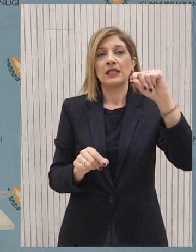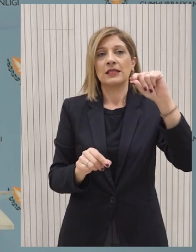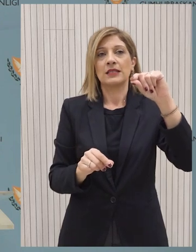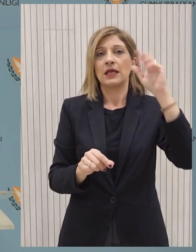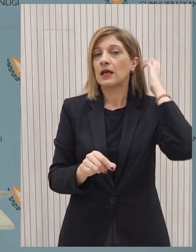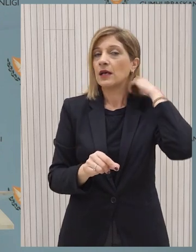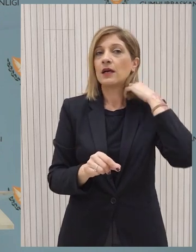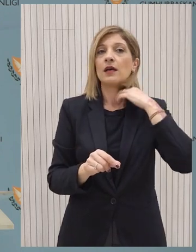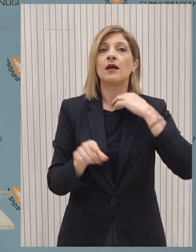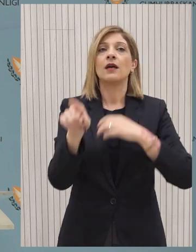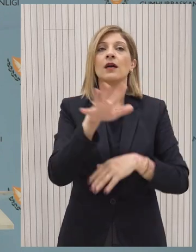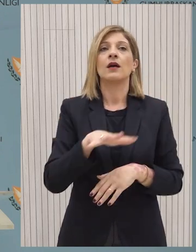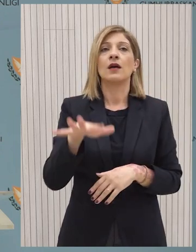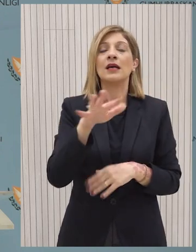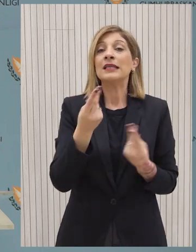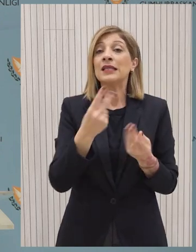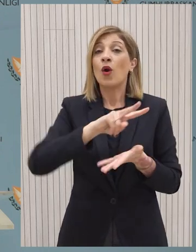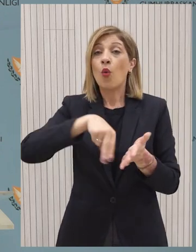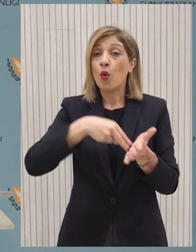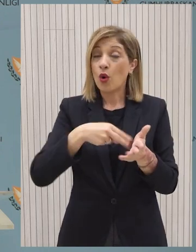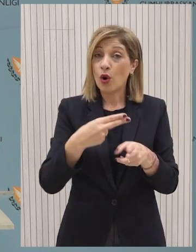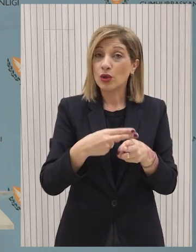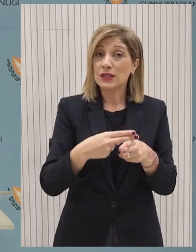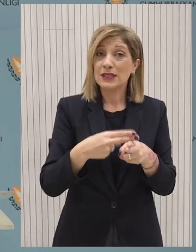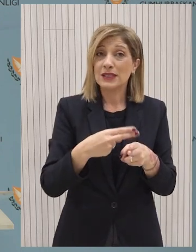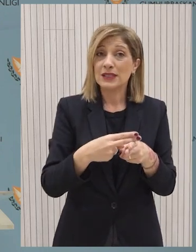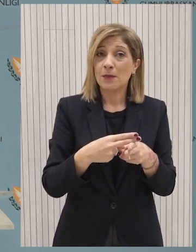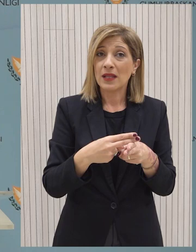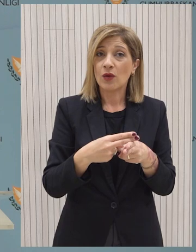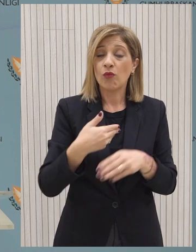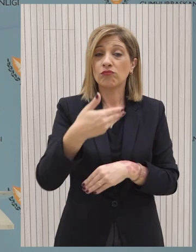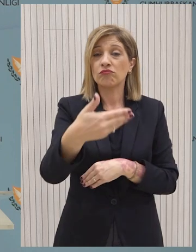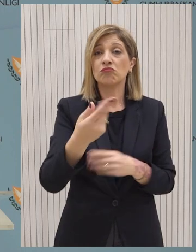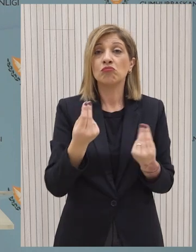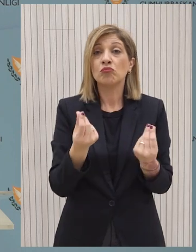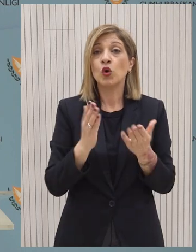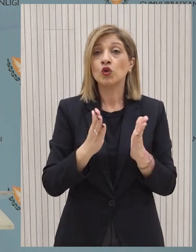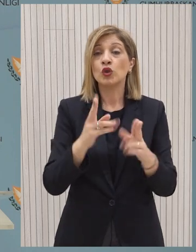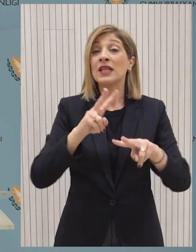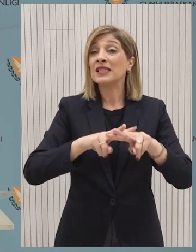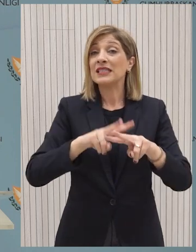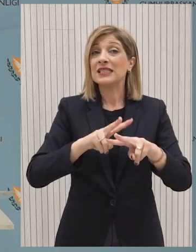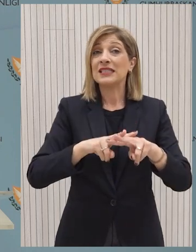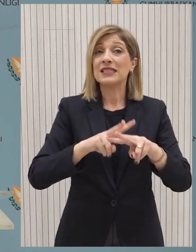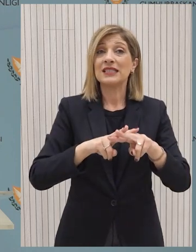το Ισραήλ, είναι θετικός όλα αυτά που σχεδιάζει τη μαζί συζήτητα η